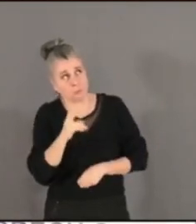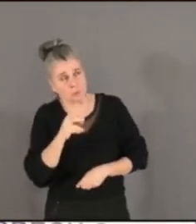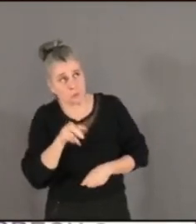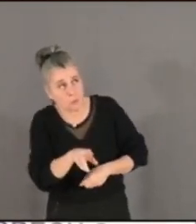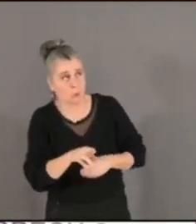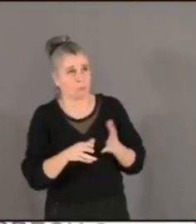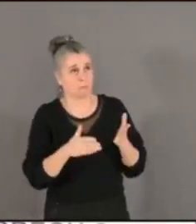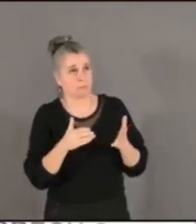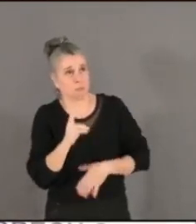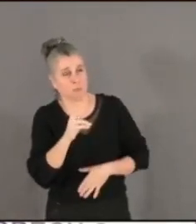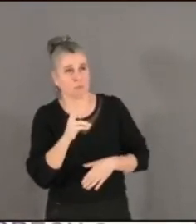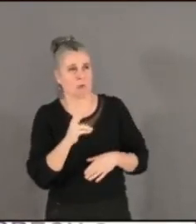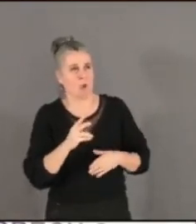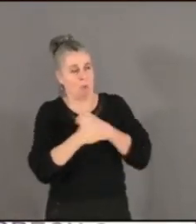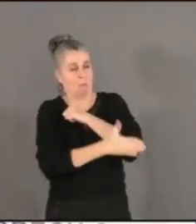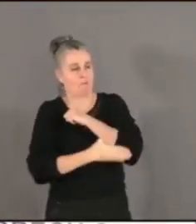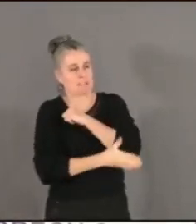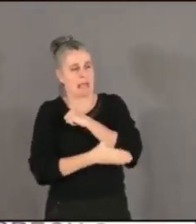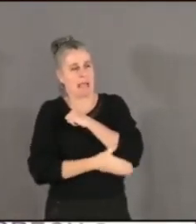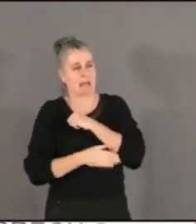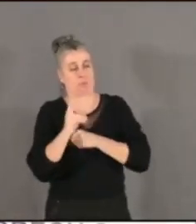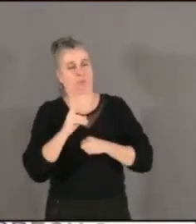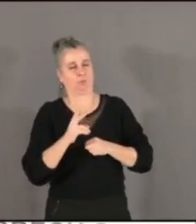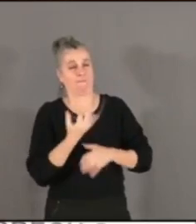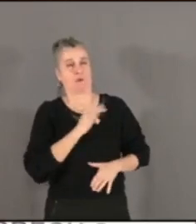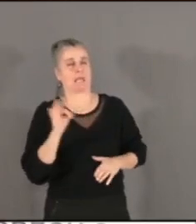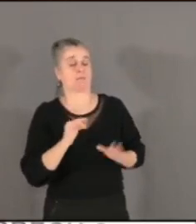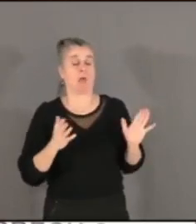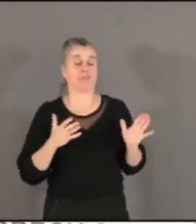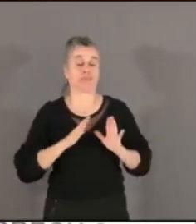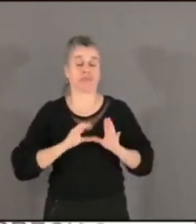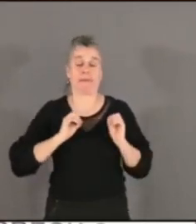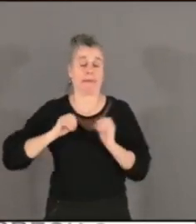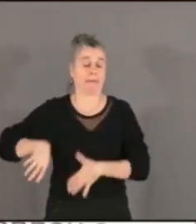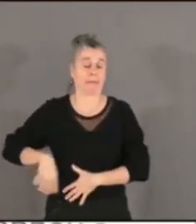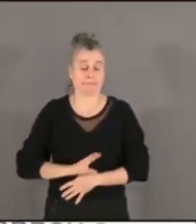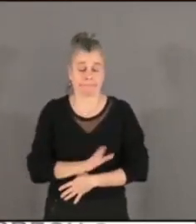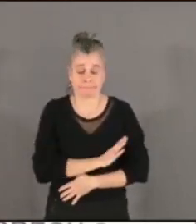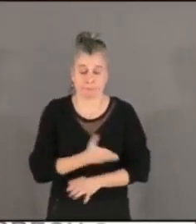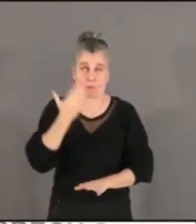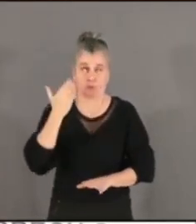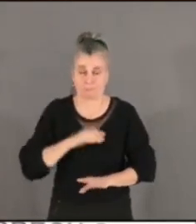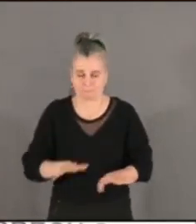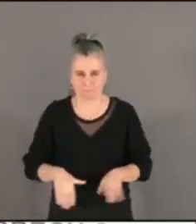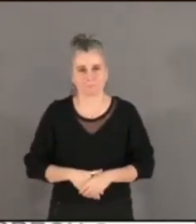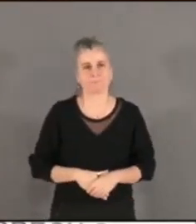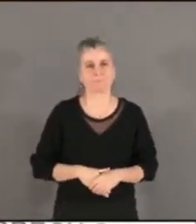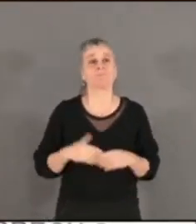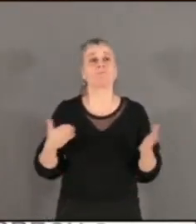française, mais on n'en est plus là depuis bien longtemps. En 2023, la majorité prévoit donc d'emprunter